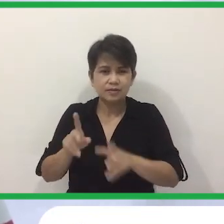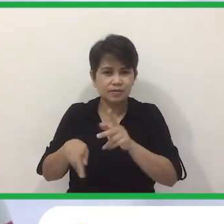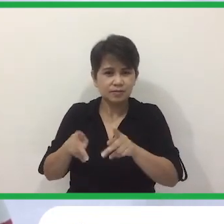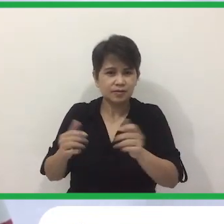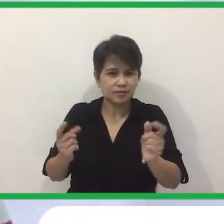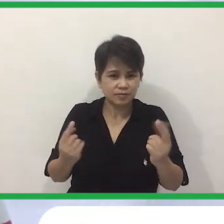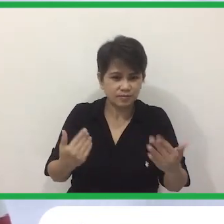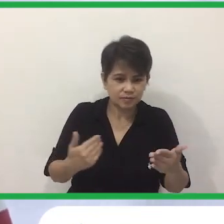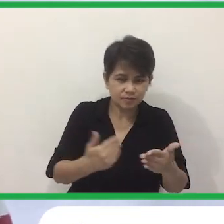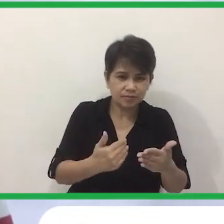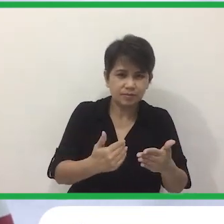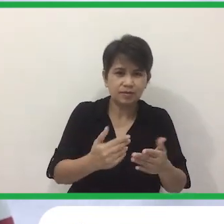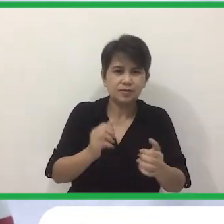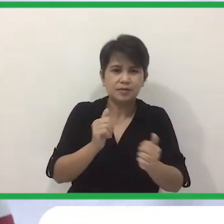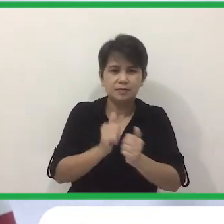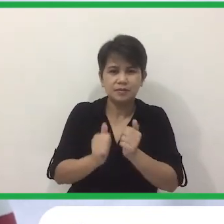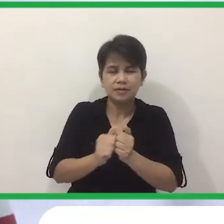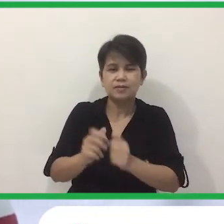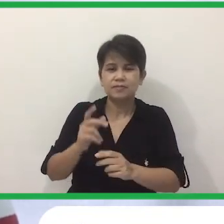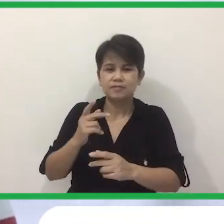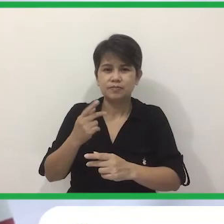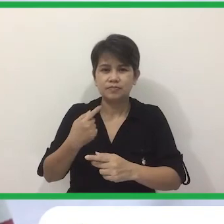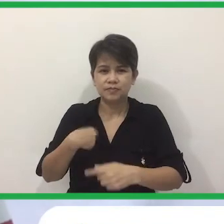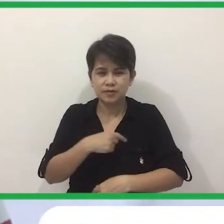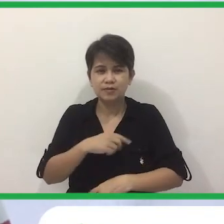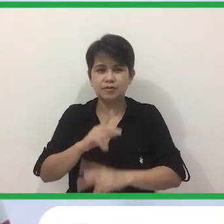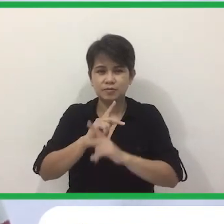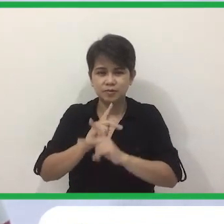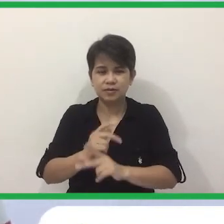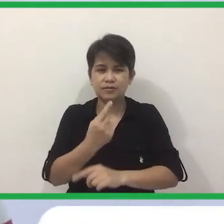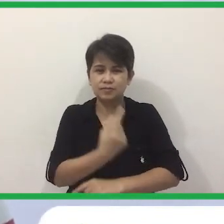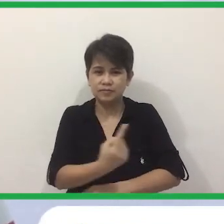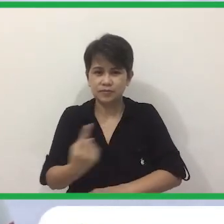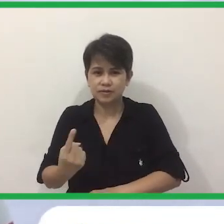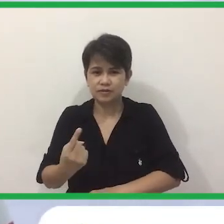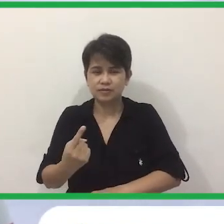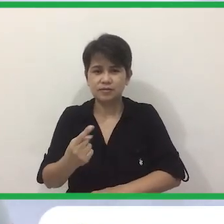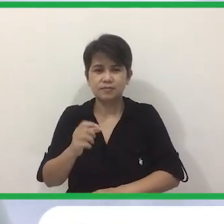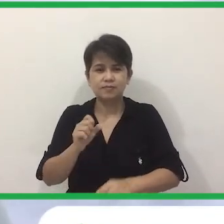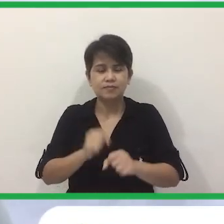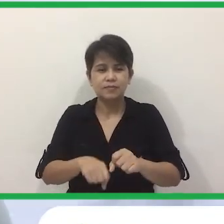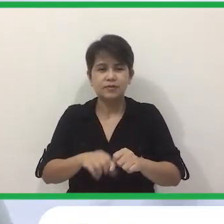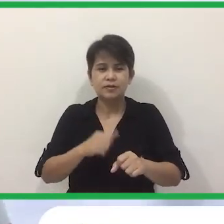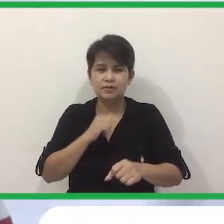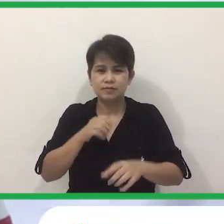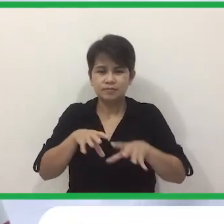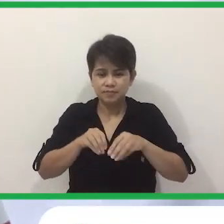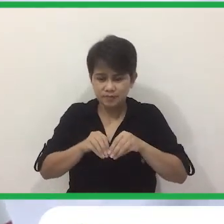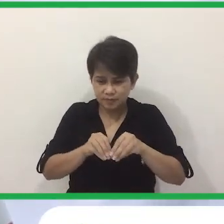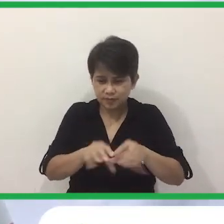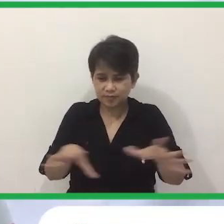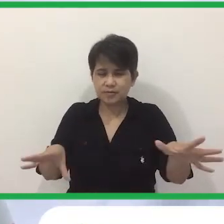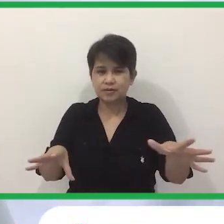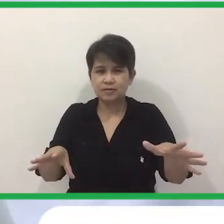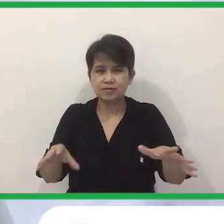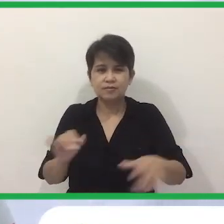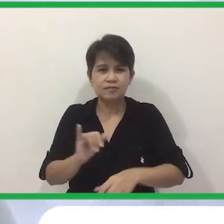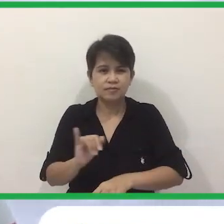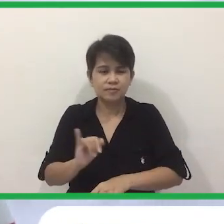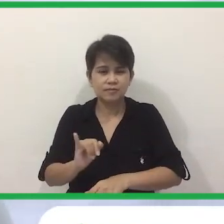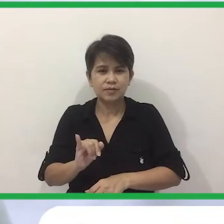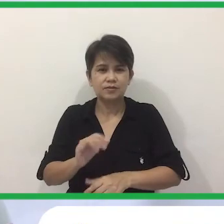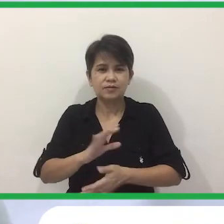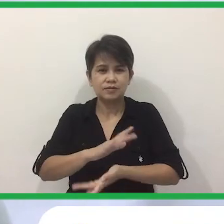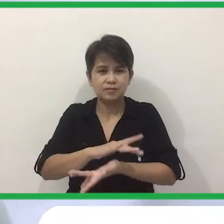At Nag Nagpo Proteksyon Tayo Sa Bawat Isa Ay Mas Hindi Kakalat O Mapapahirapan O